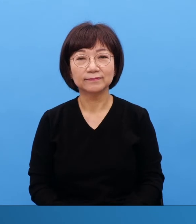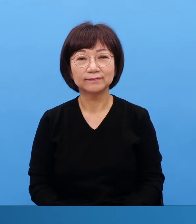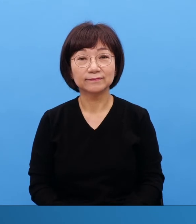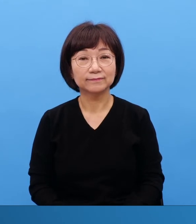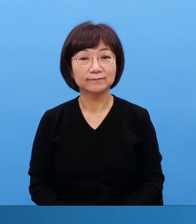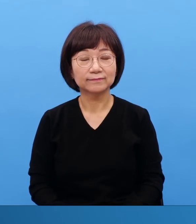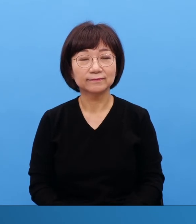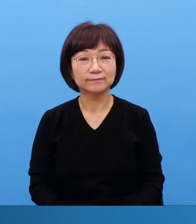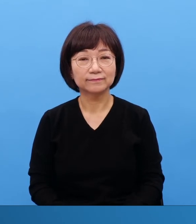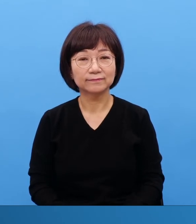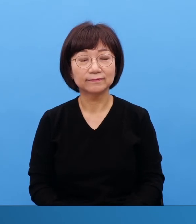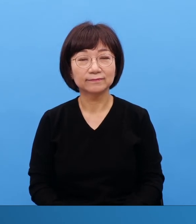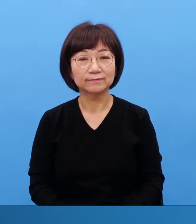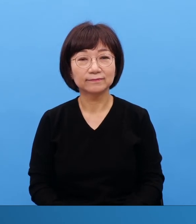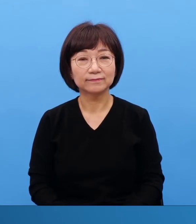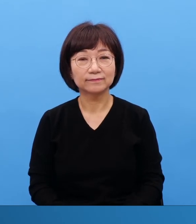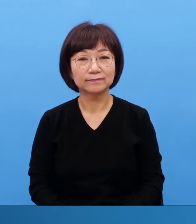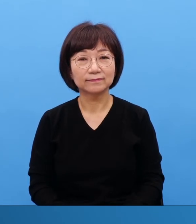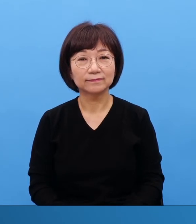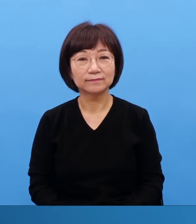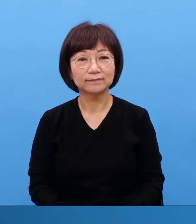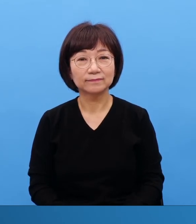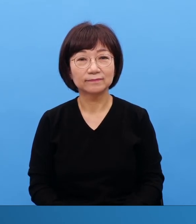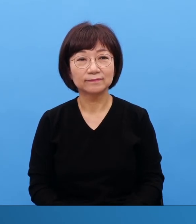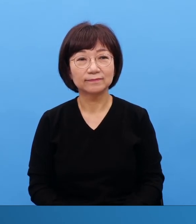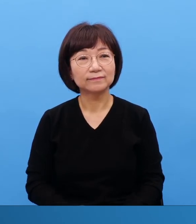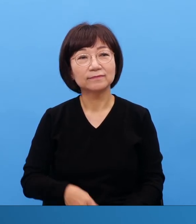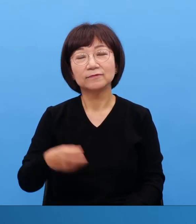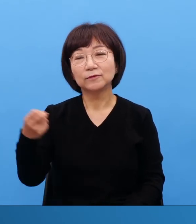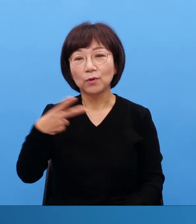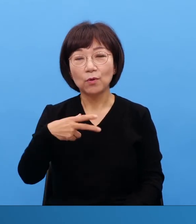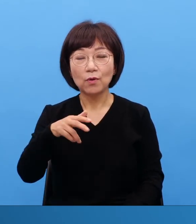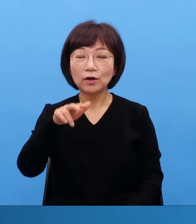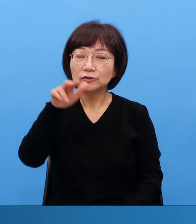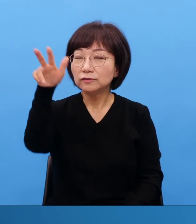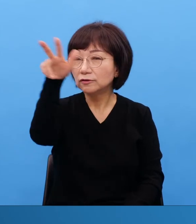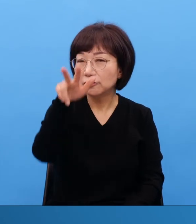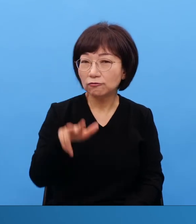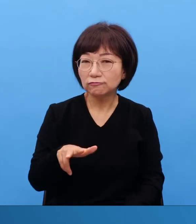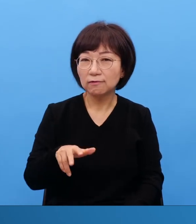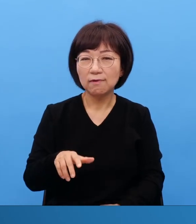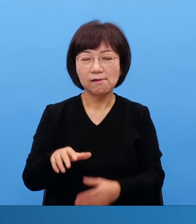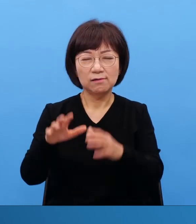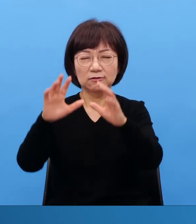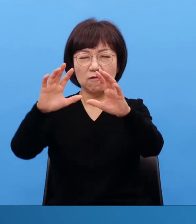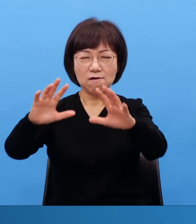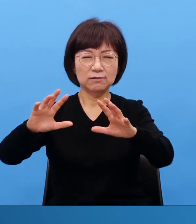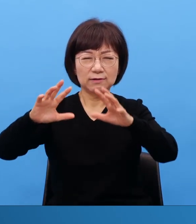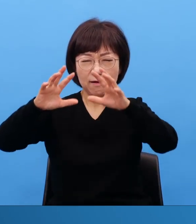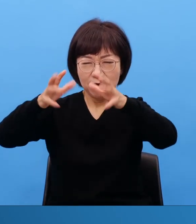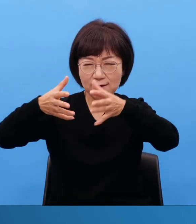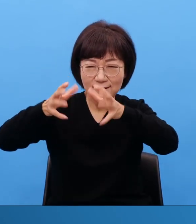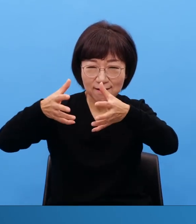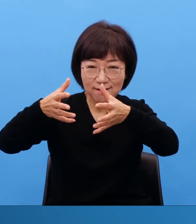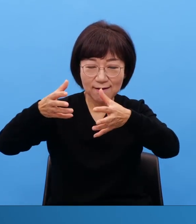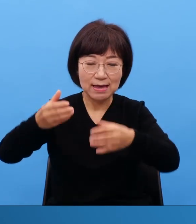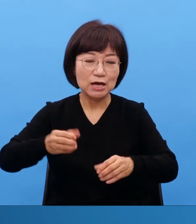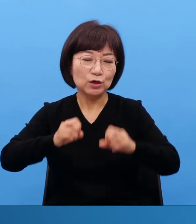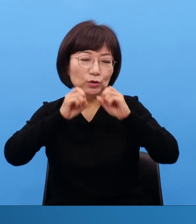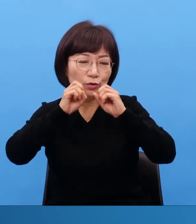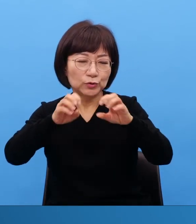전국과 세계에 이 전도운동을 하도록 우리가 심부름해야 되겠다 왜